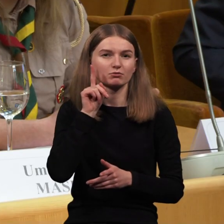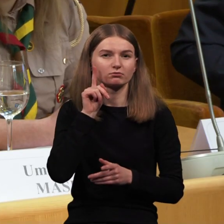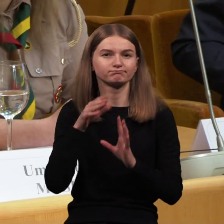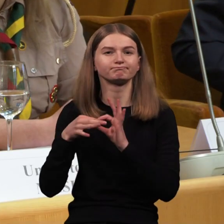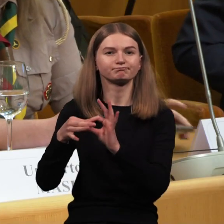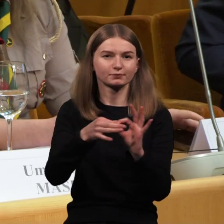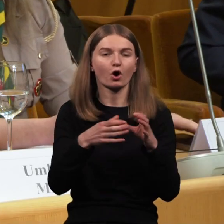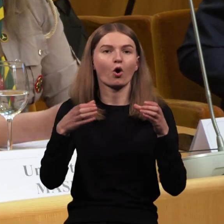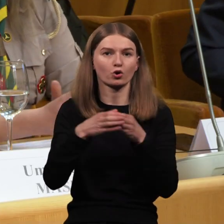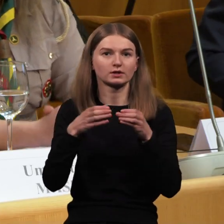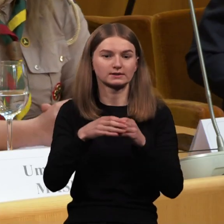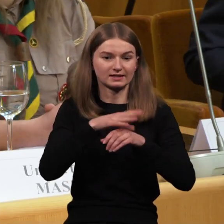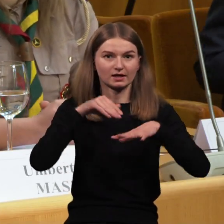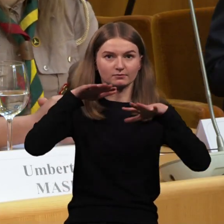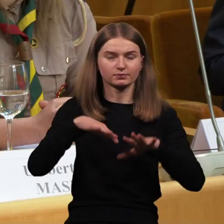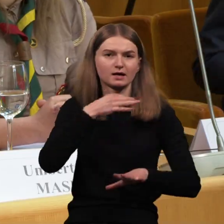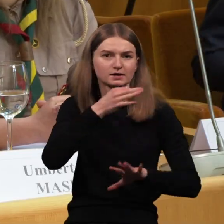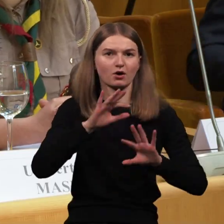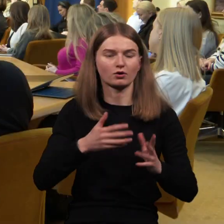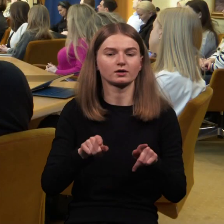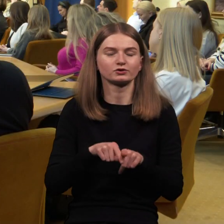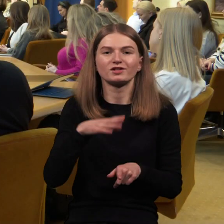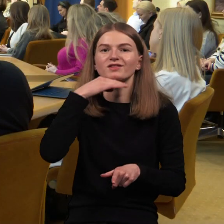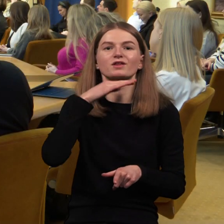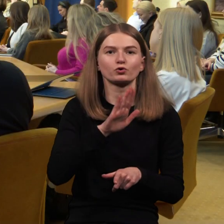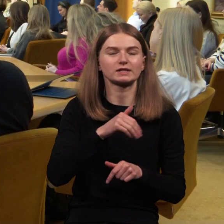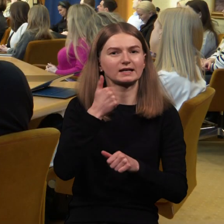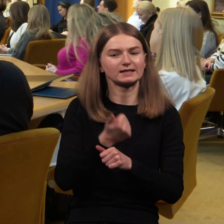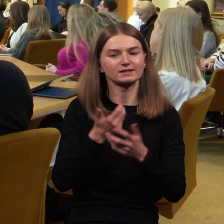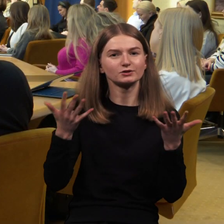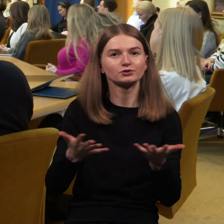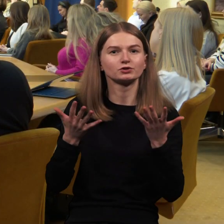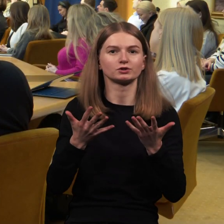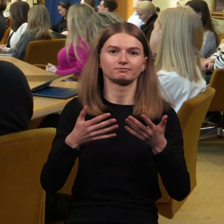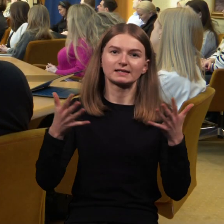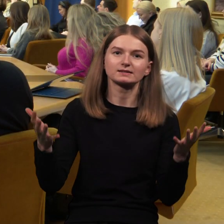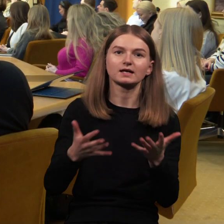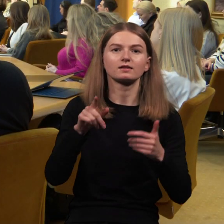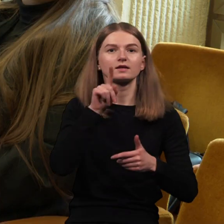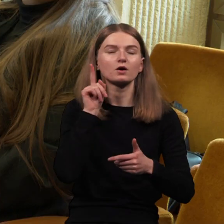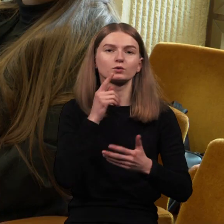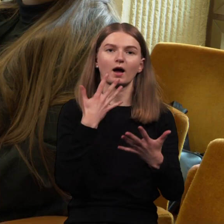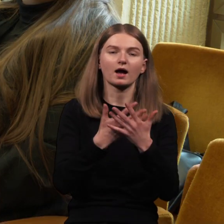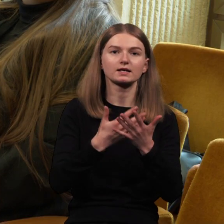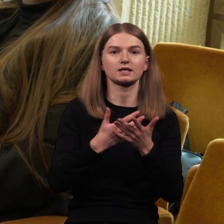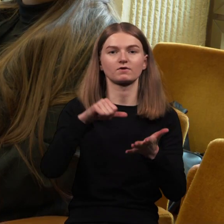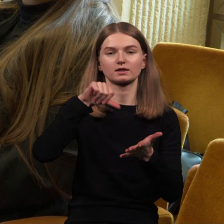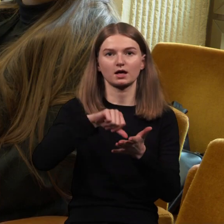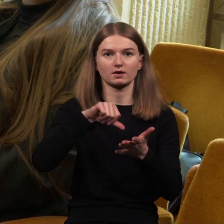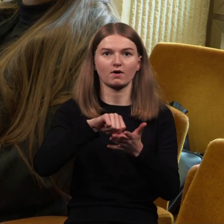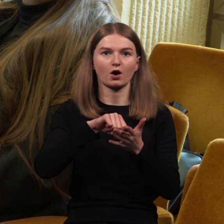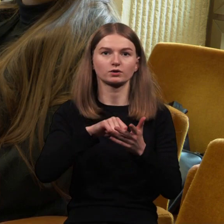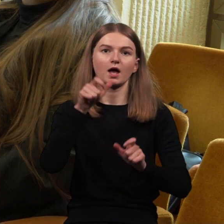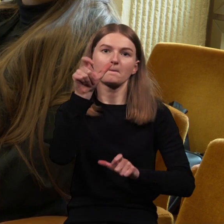organizacijos Seime pabrėžia to nepakanką būtina dar labiau skatinti jaunimo visuomeninį aktyvumą ir įsitraukimą į